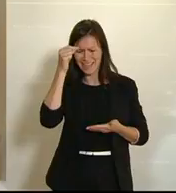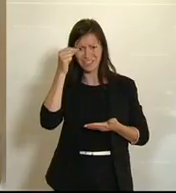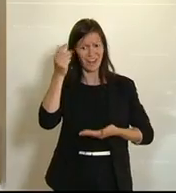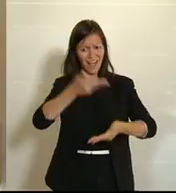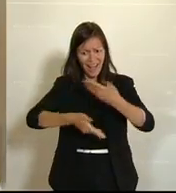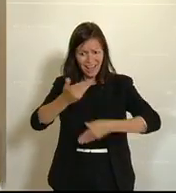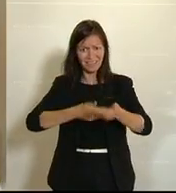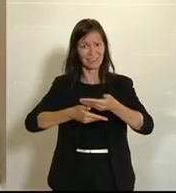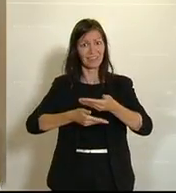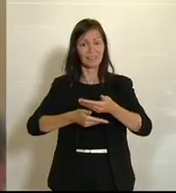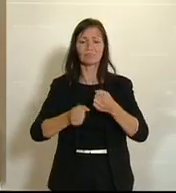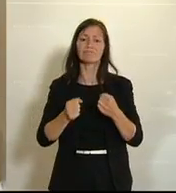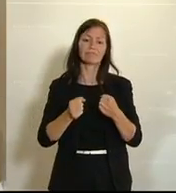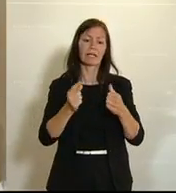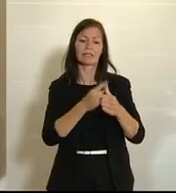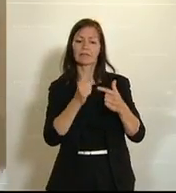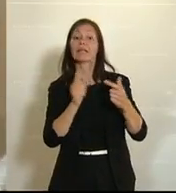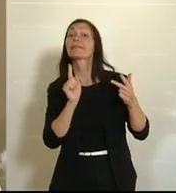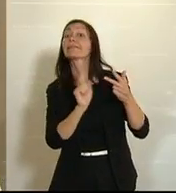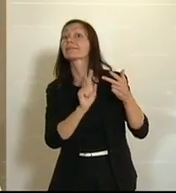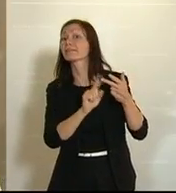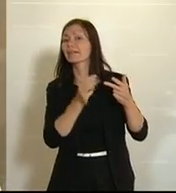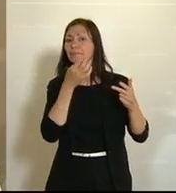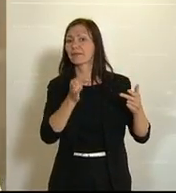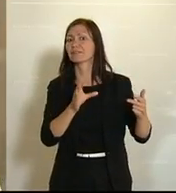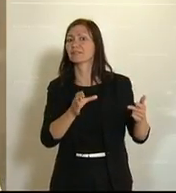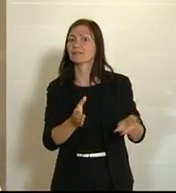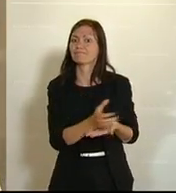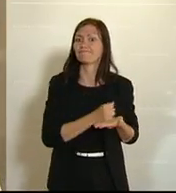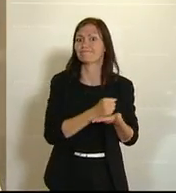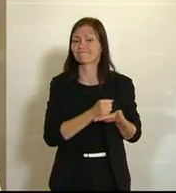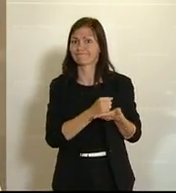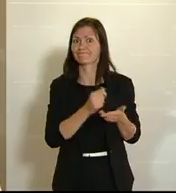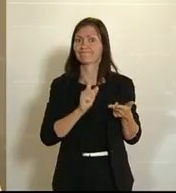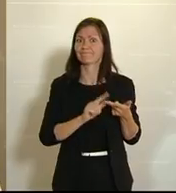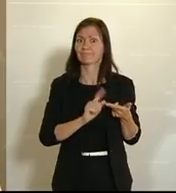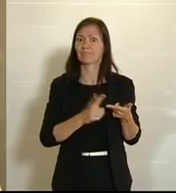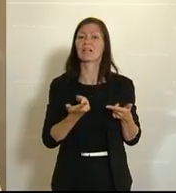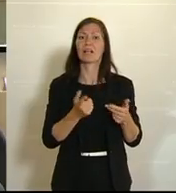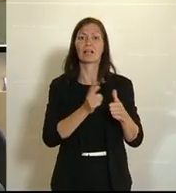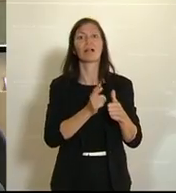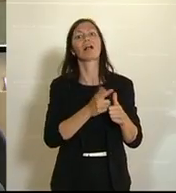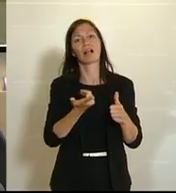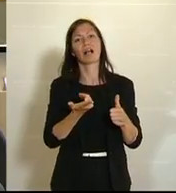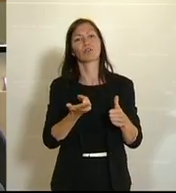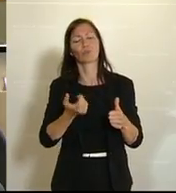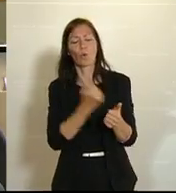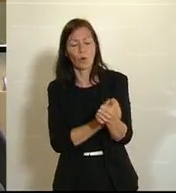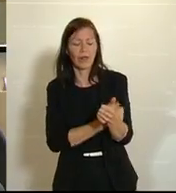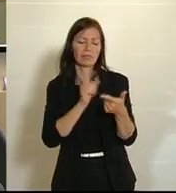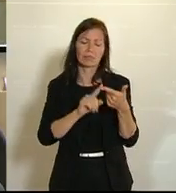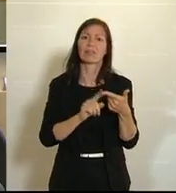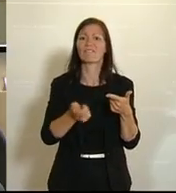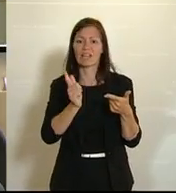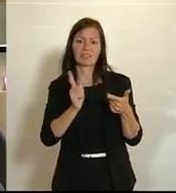drittlukrativste kriminelle Einkommensquelle gleich nach dem Drogen und dem Waffenhandel. Und beim Menschenhandel gilt die Devise,